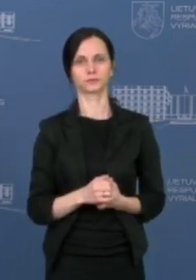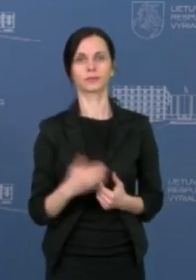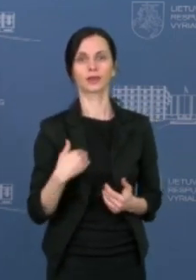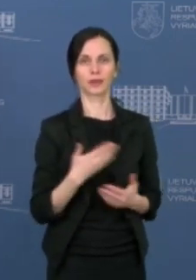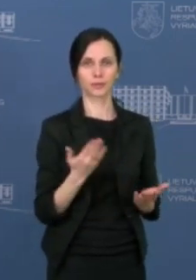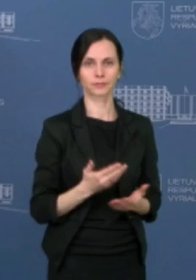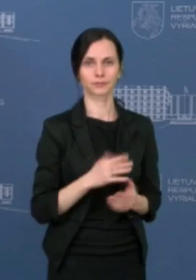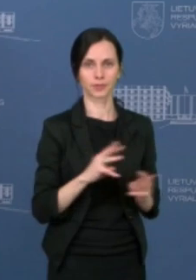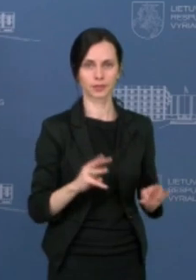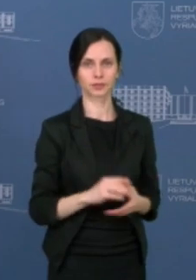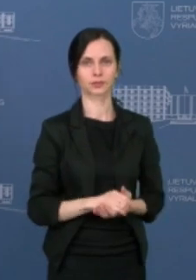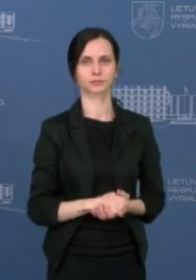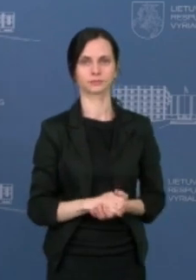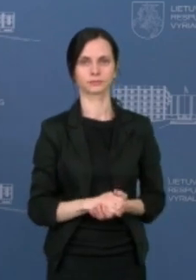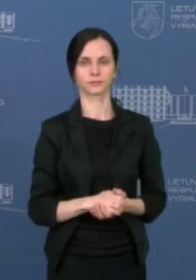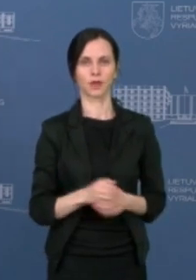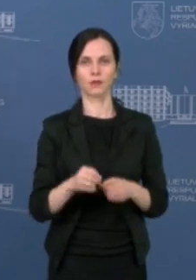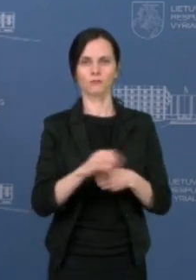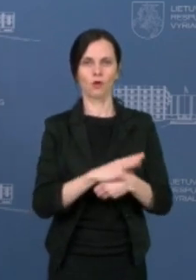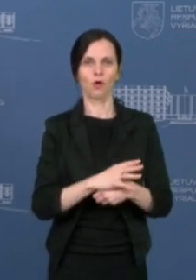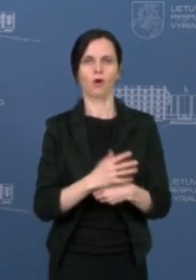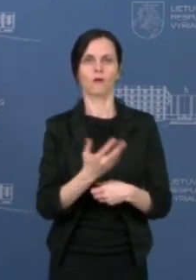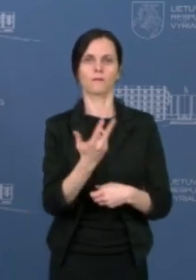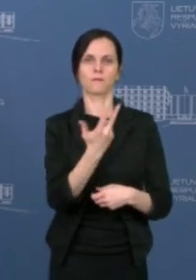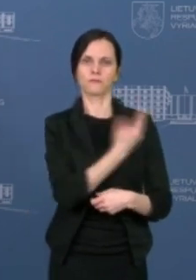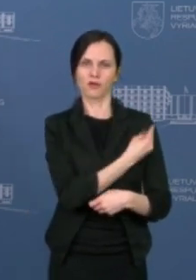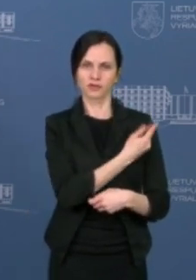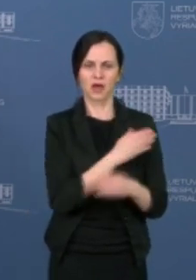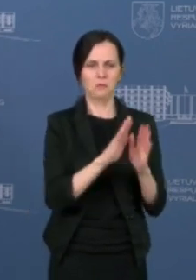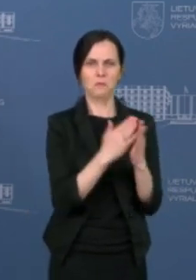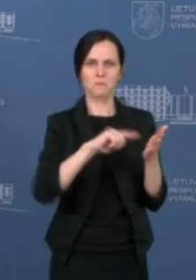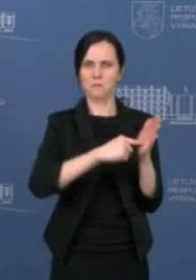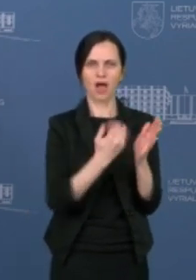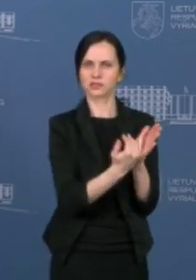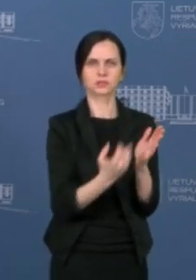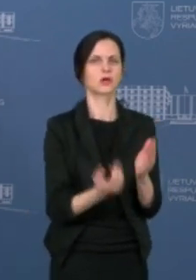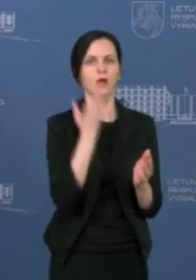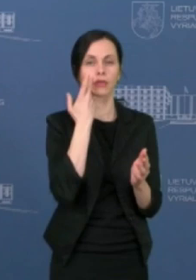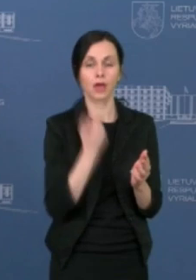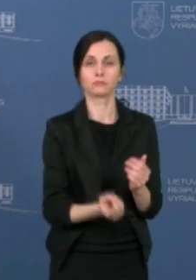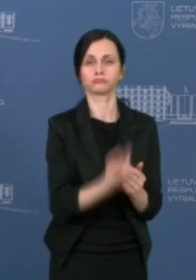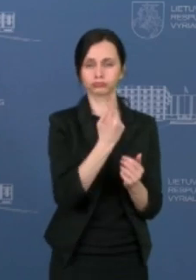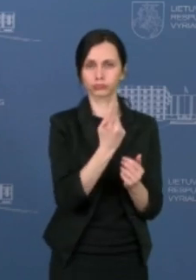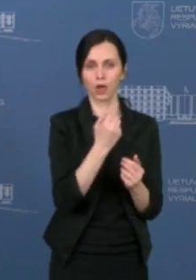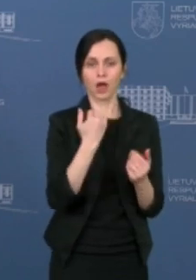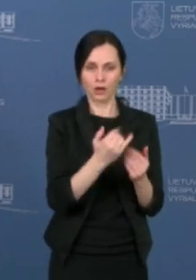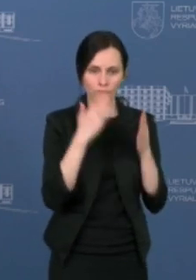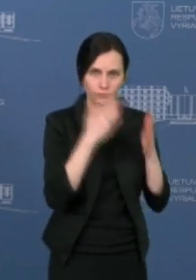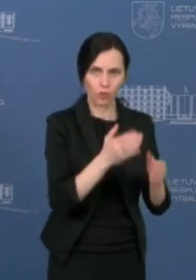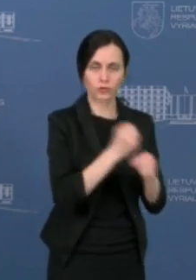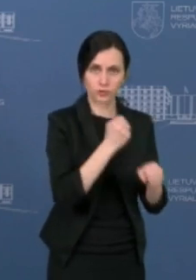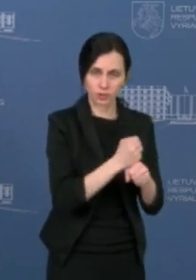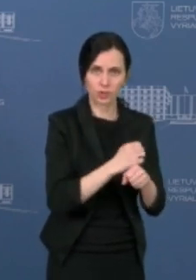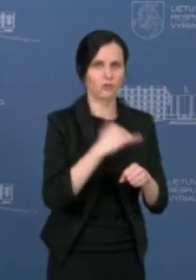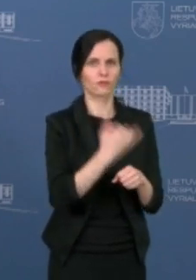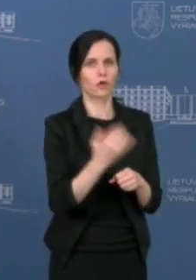COVID-19 vakcinavimo pasas. Kada toks galėtų atsirasti? Ar prie jo yra dirbama? Kokia yra